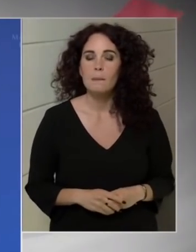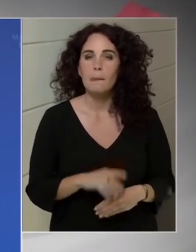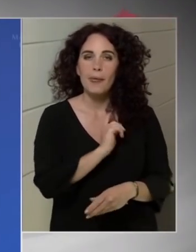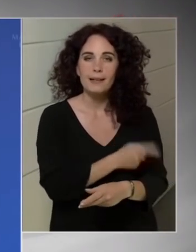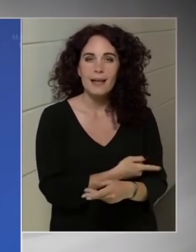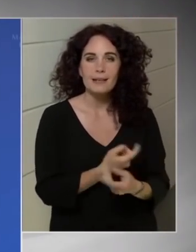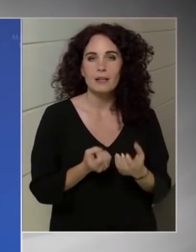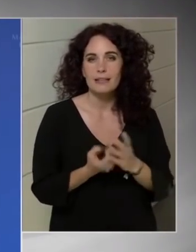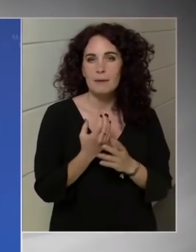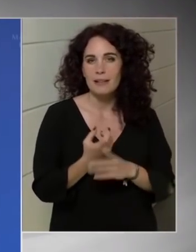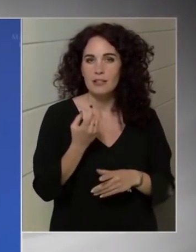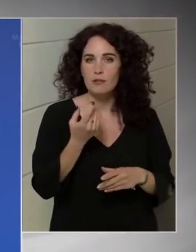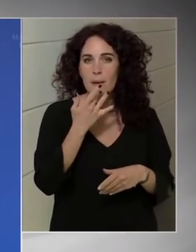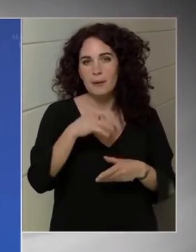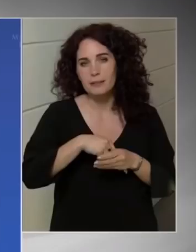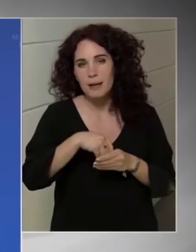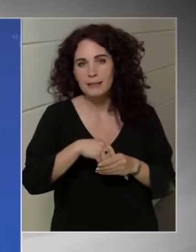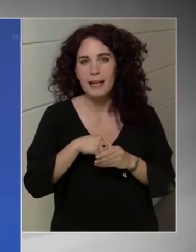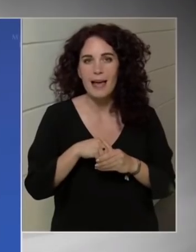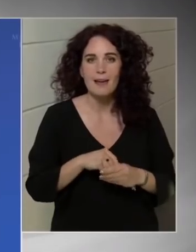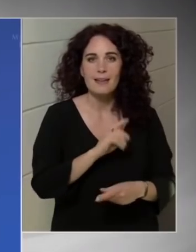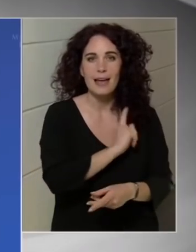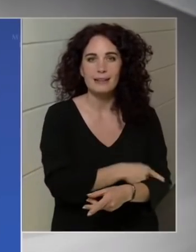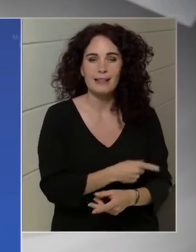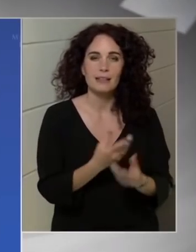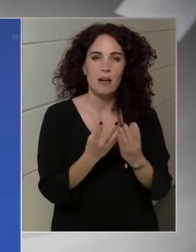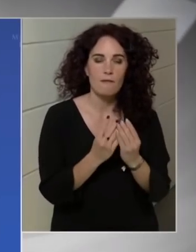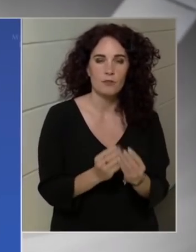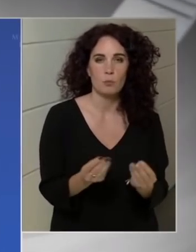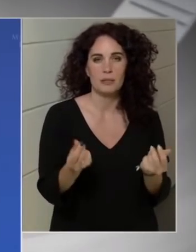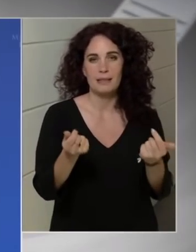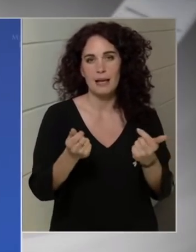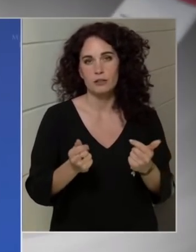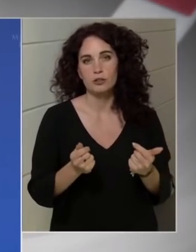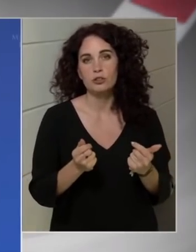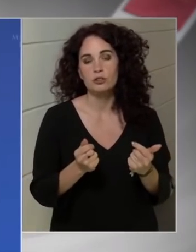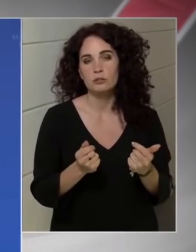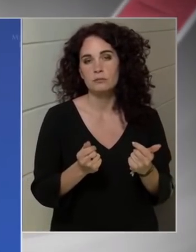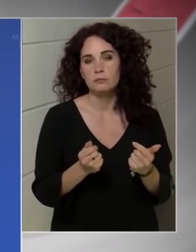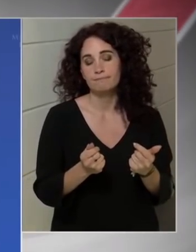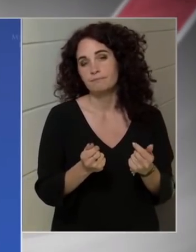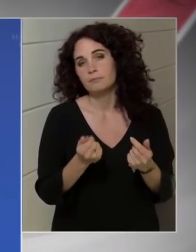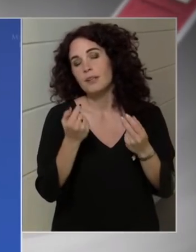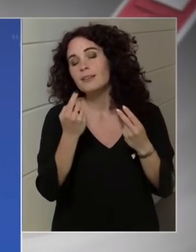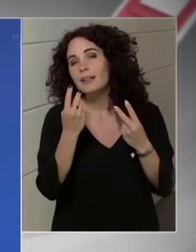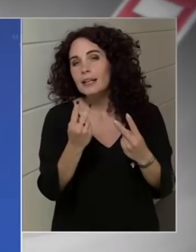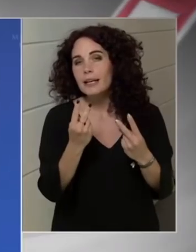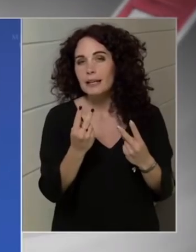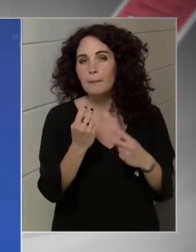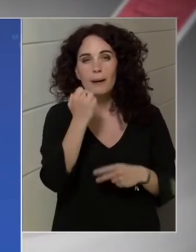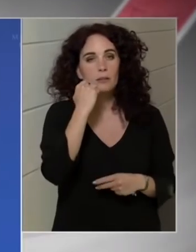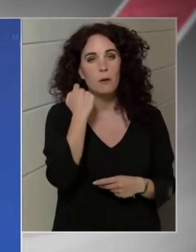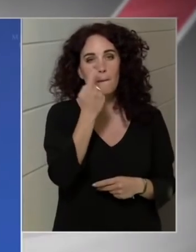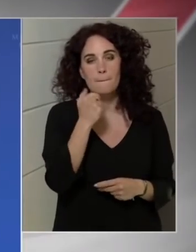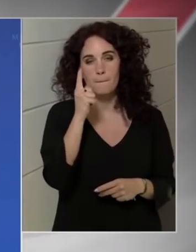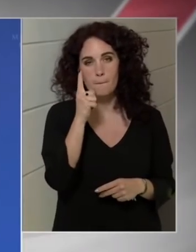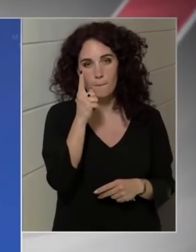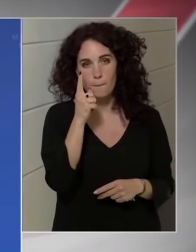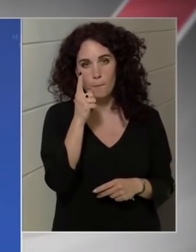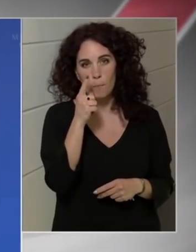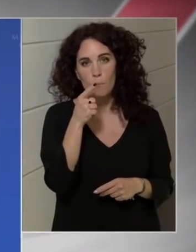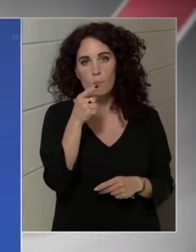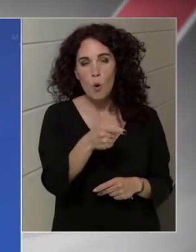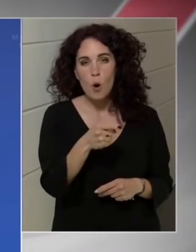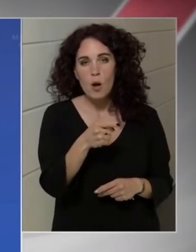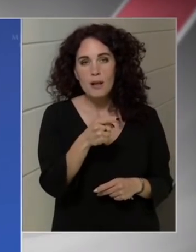energiatermelők is rendkívüli extra profitra tettek szert, itt ide soroljuk az energiatermelés